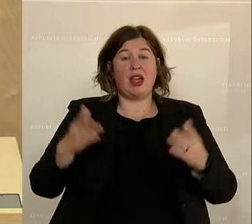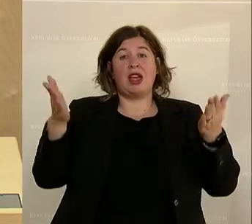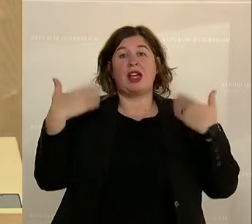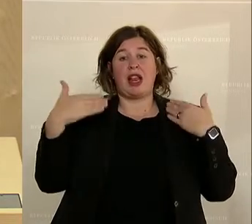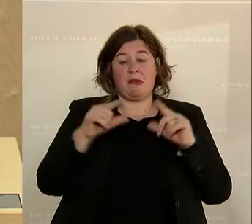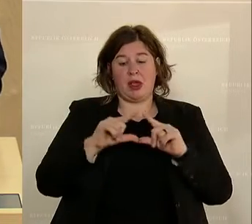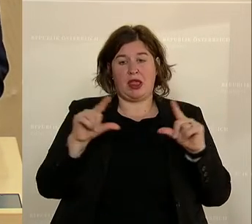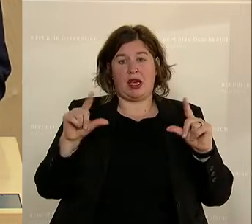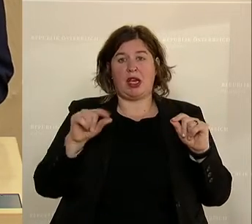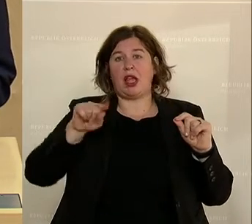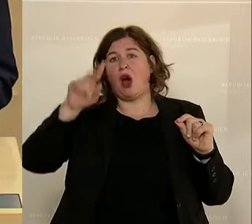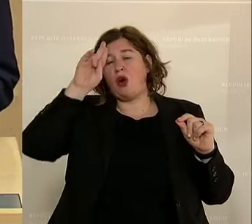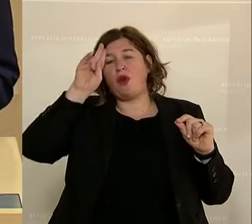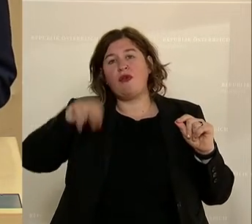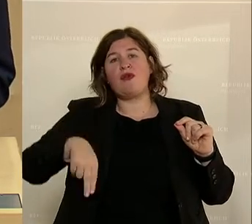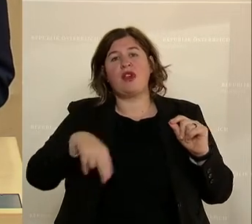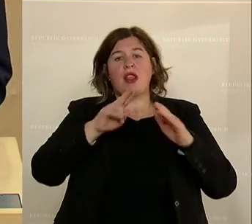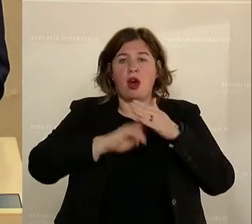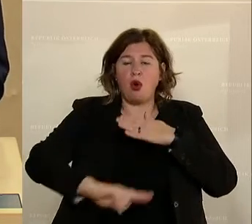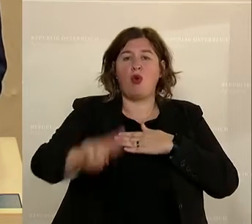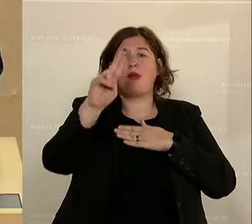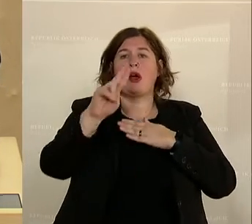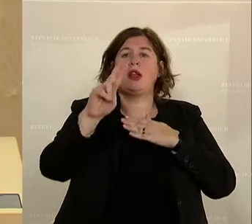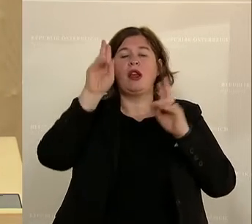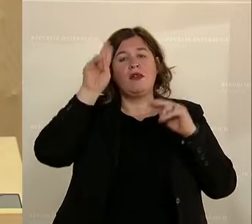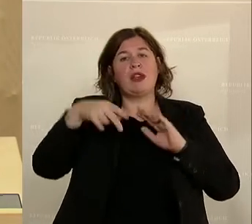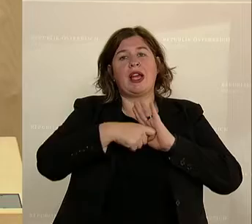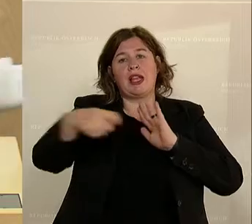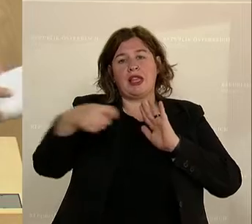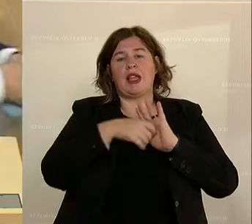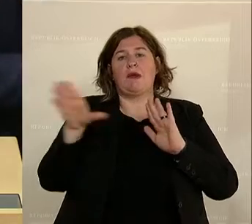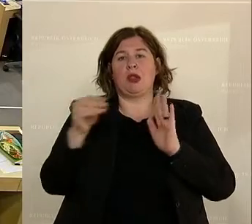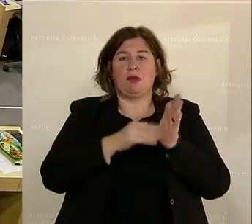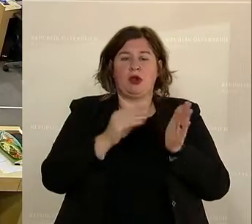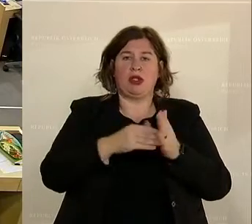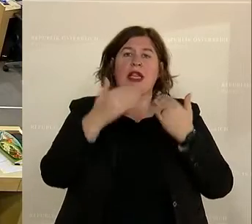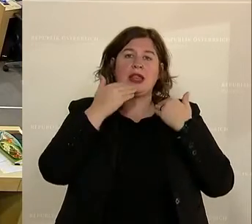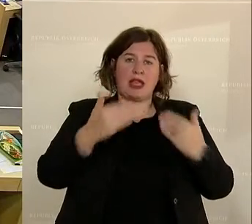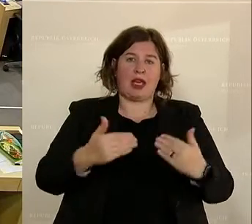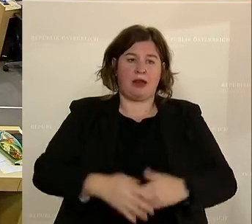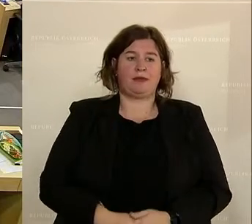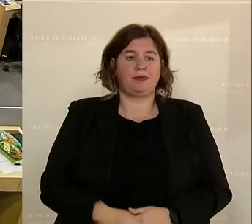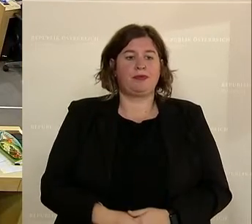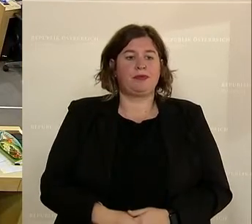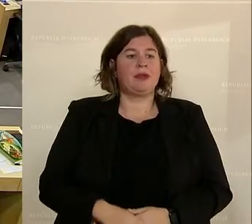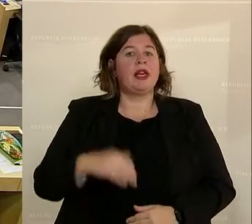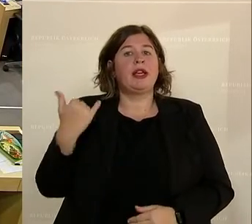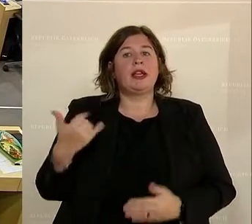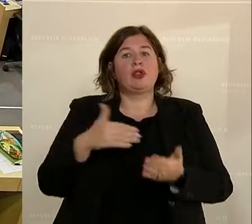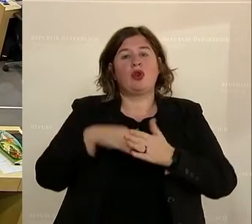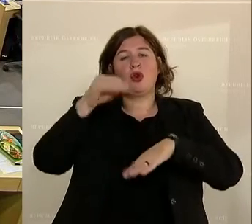auch die Wiener Linien, die Wiener U-Bahn mitbenutzen. Dankeschön. Zu Hermann Weratschnig von den Grünen. ist